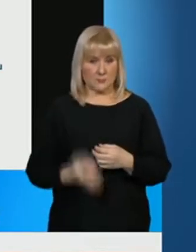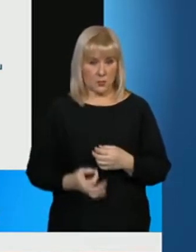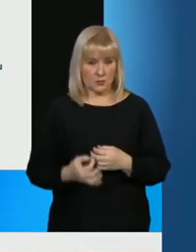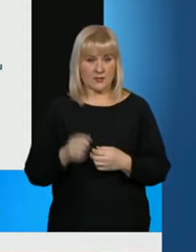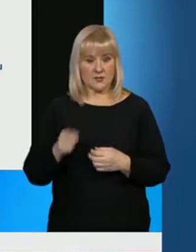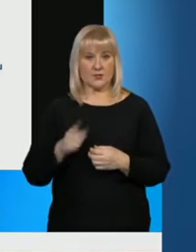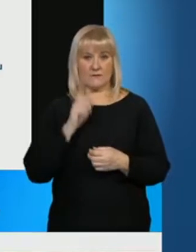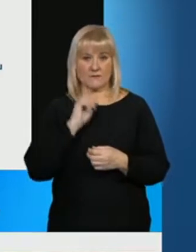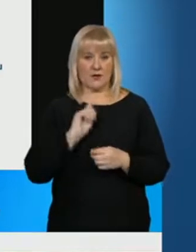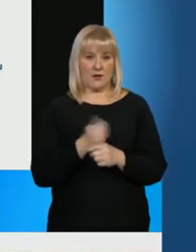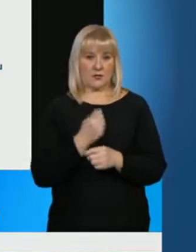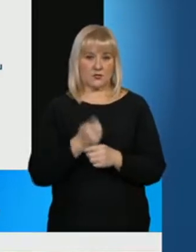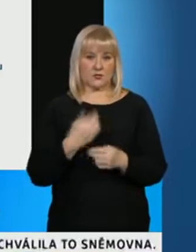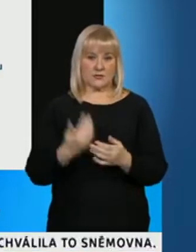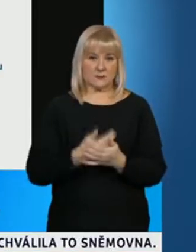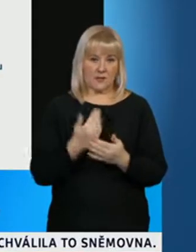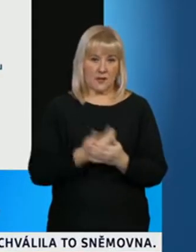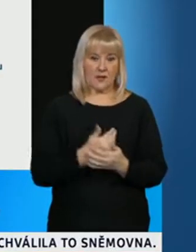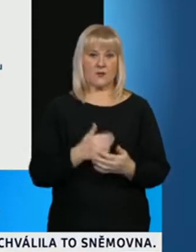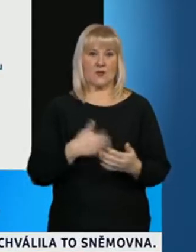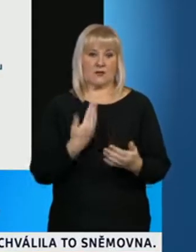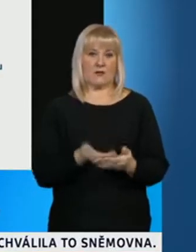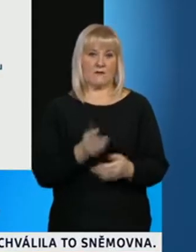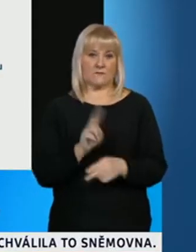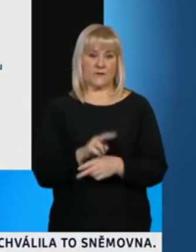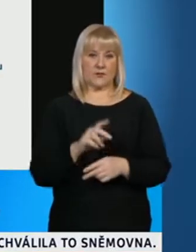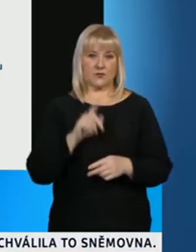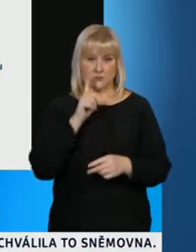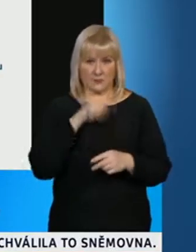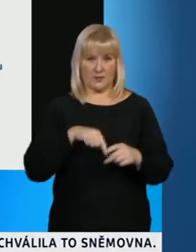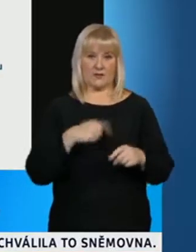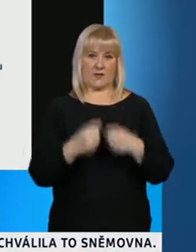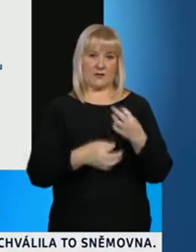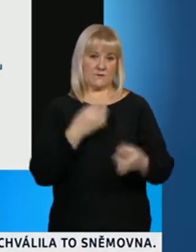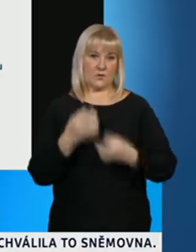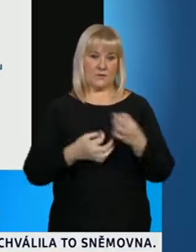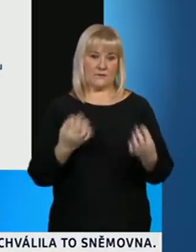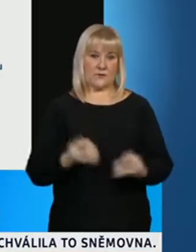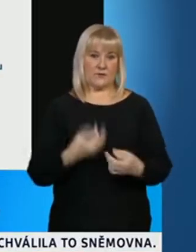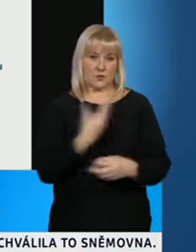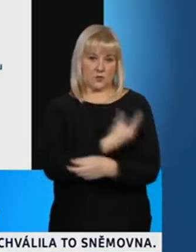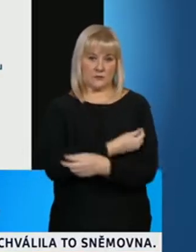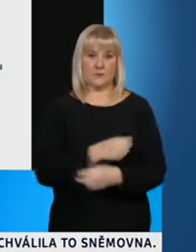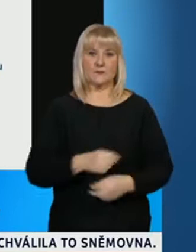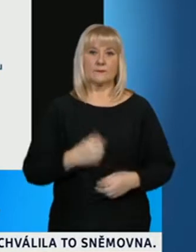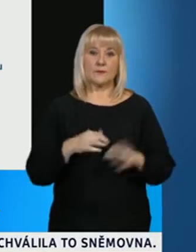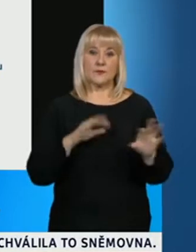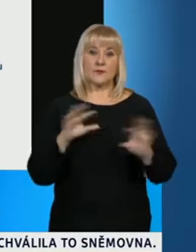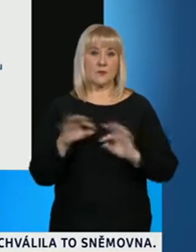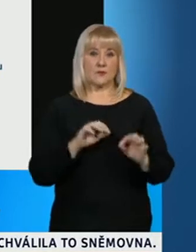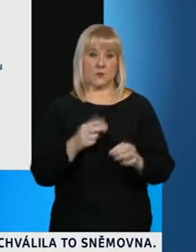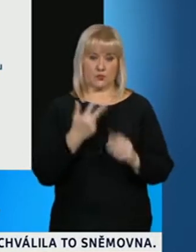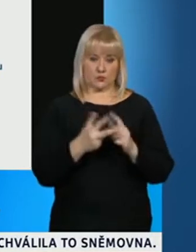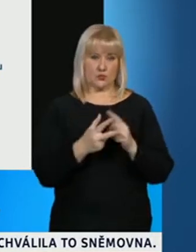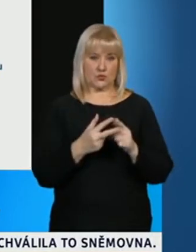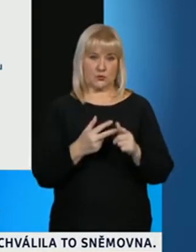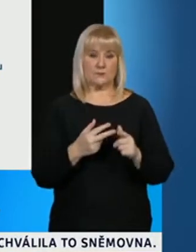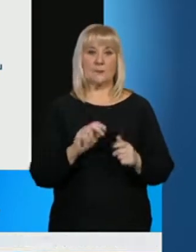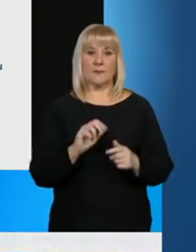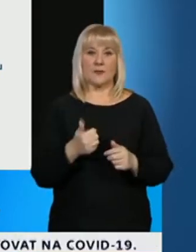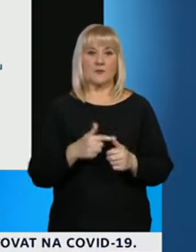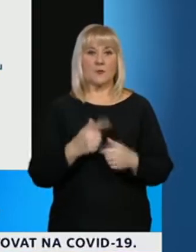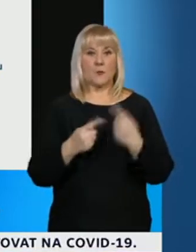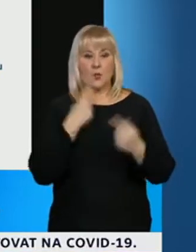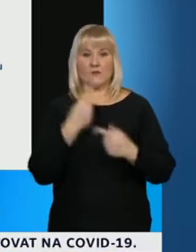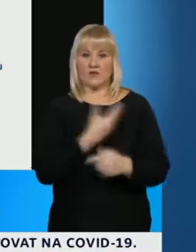fake news, které nepravdivě informují o vakcinaci. Já vám zde vyberu jenom ty tři nejčastější. Vakcína